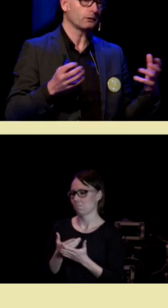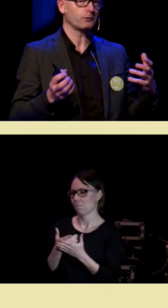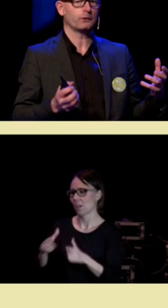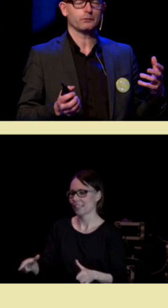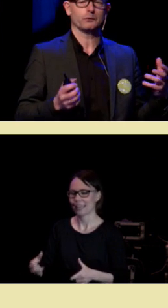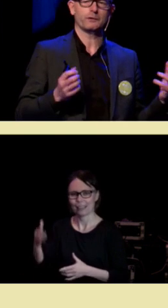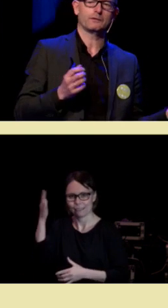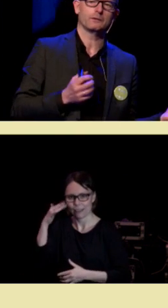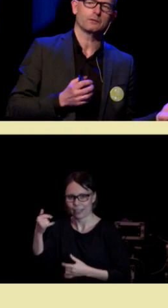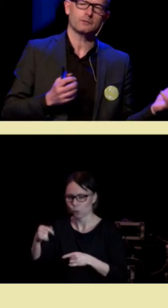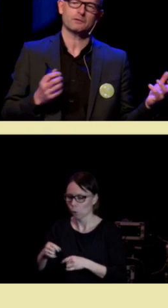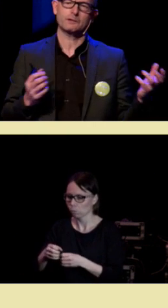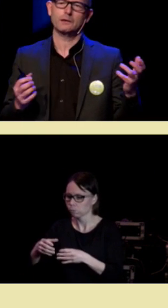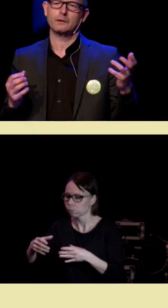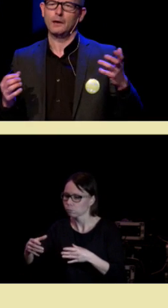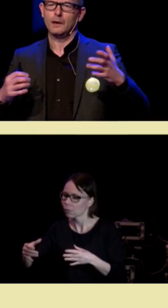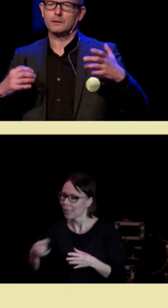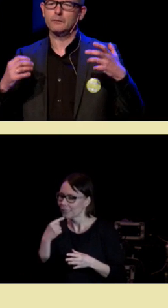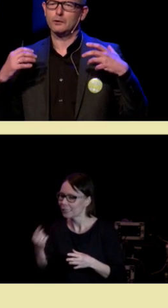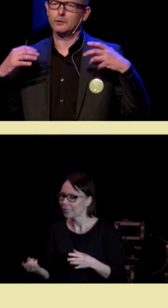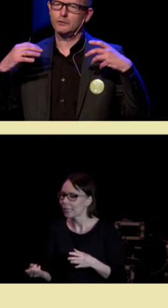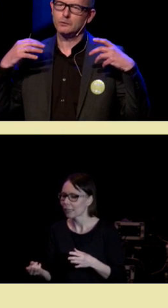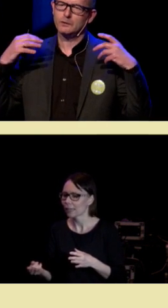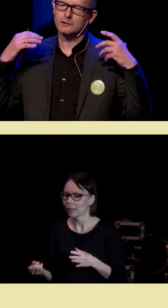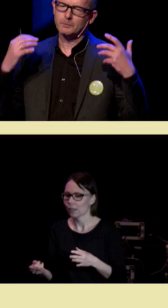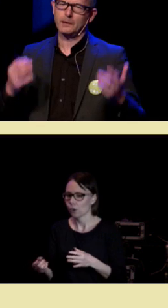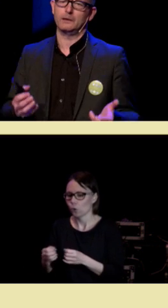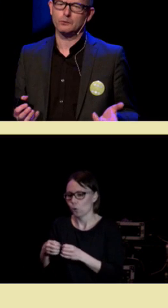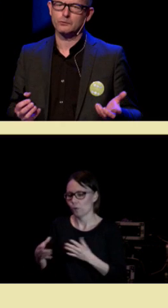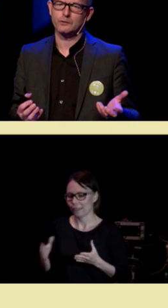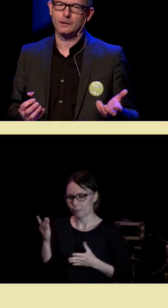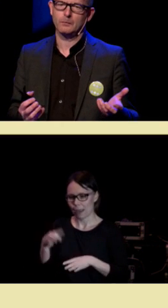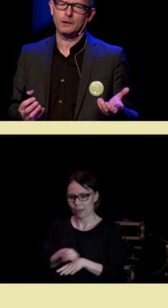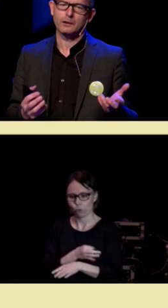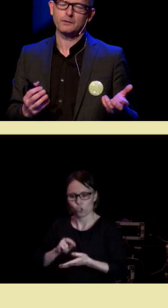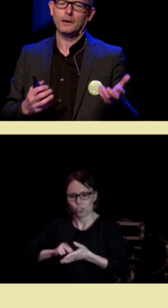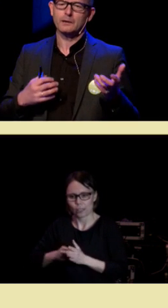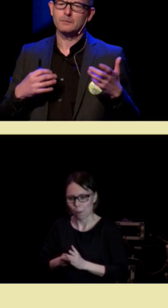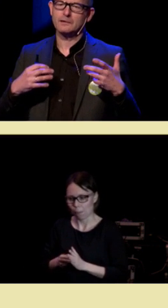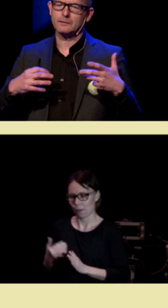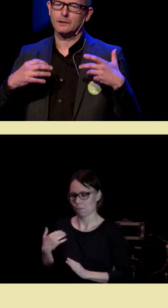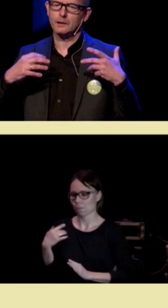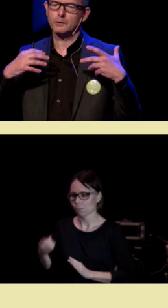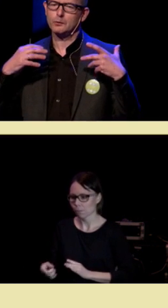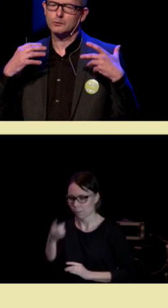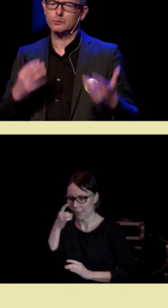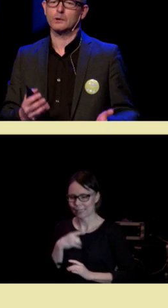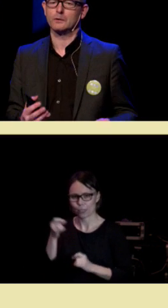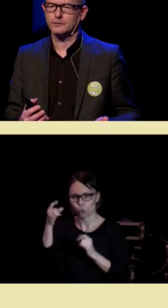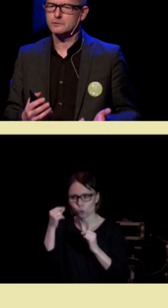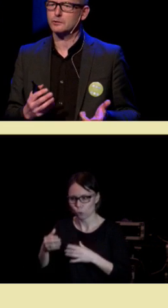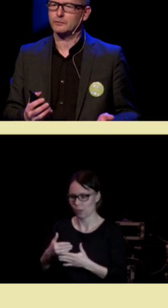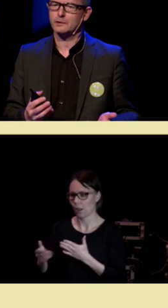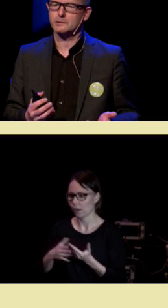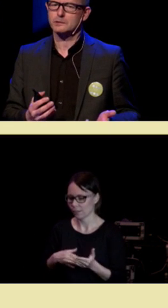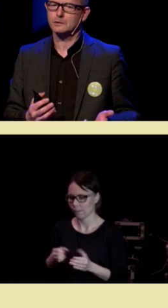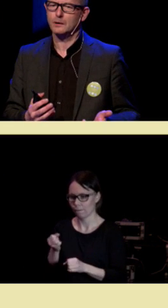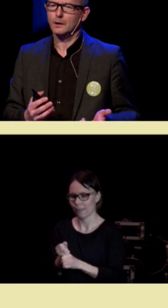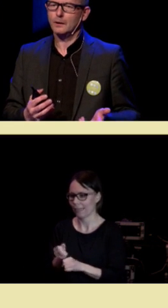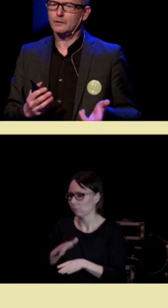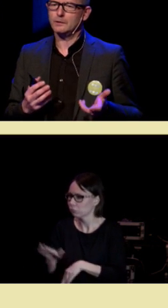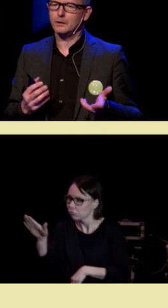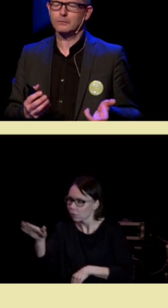begynner å få litt fotfeste som sier at det var når vi utviklet speilnevronsystemet at den menneskelige kulturdannelsen skjøt fart.